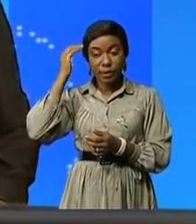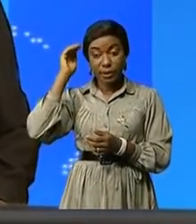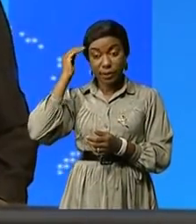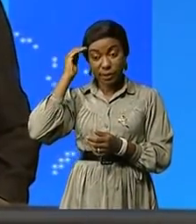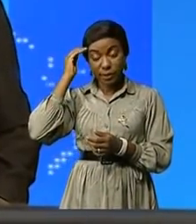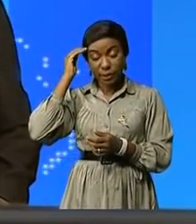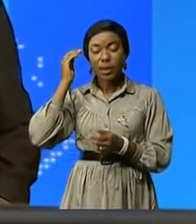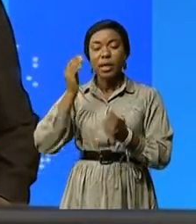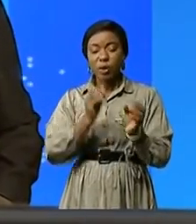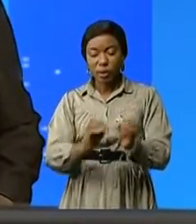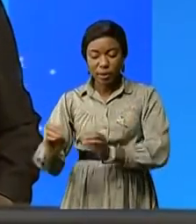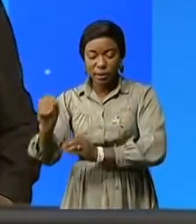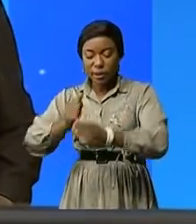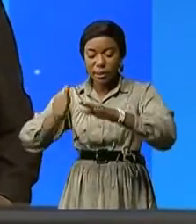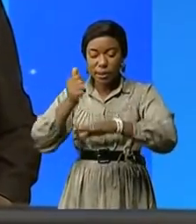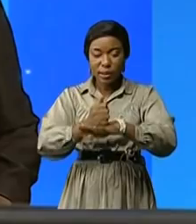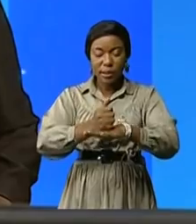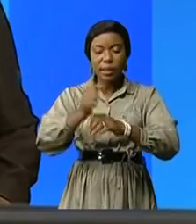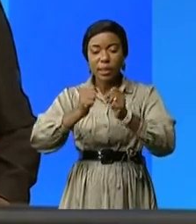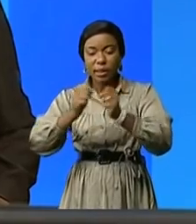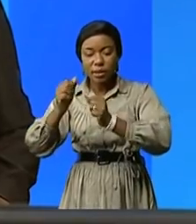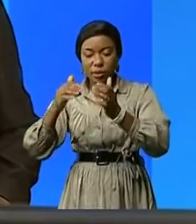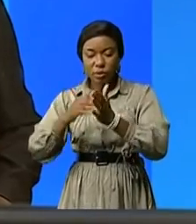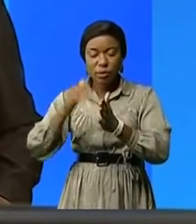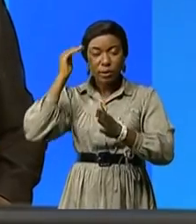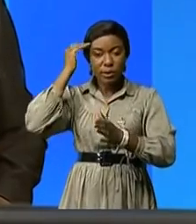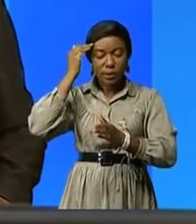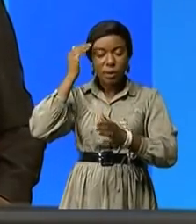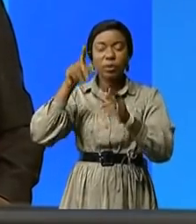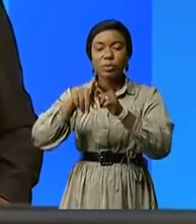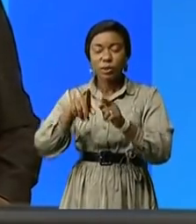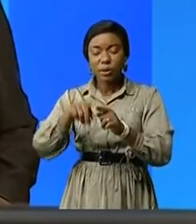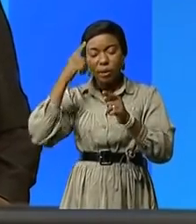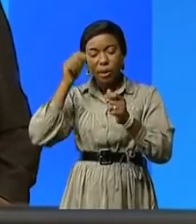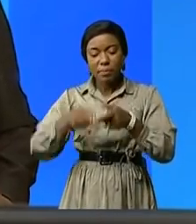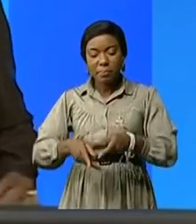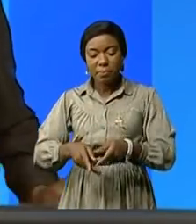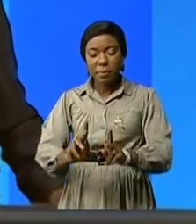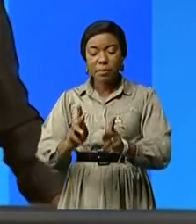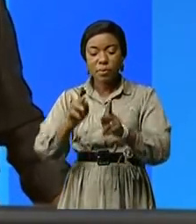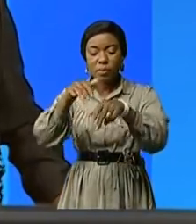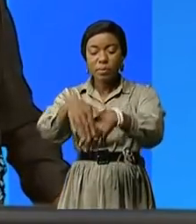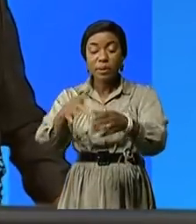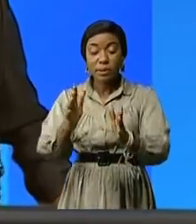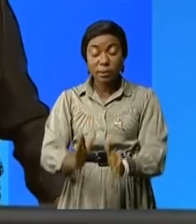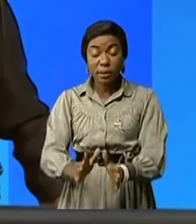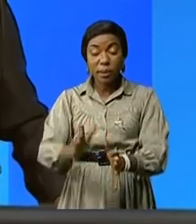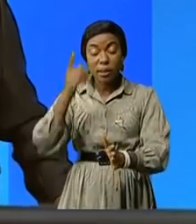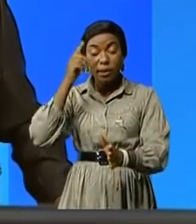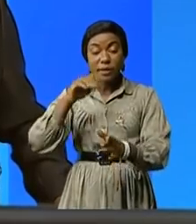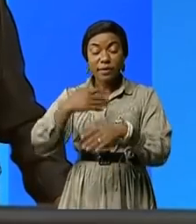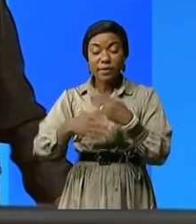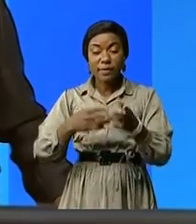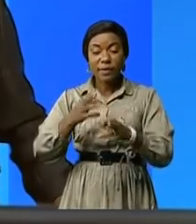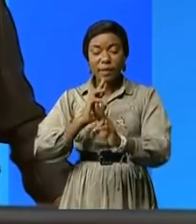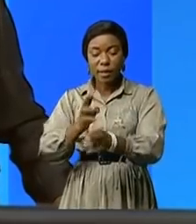nouvelles stratégies de lutte contre le VH-SIDA. Cet atelier a permis aux participants de faire la restitution des nouvelles